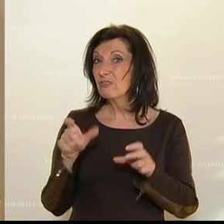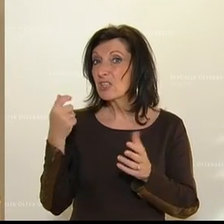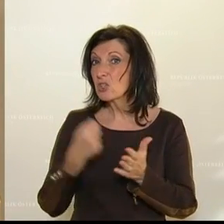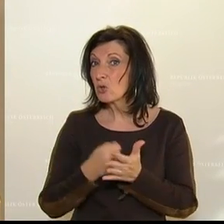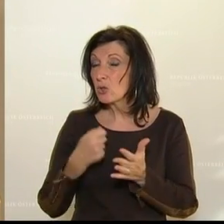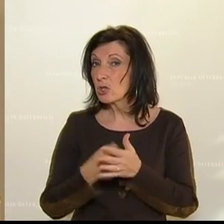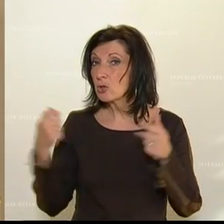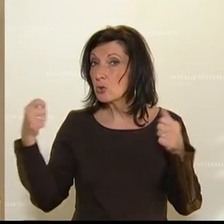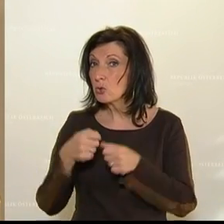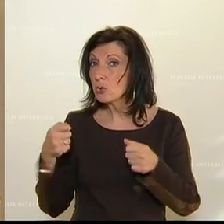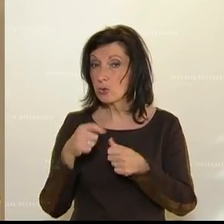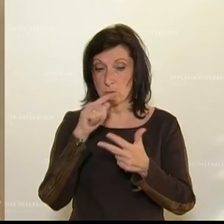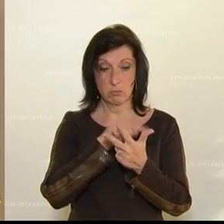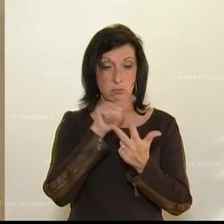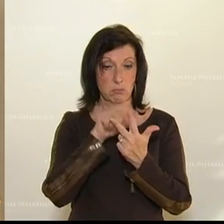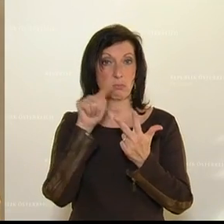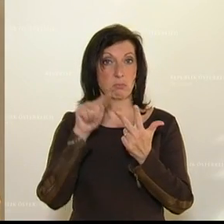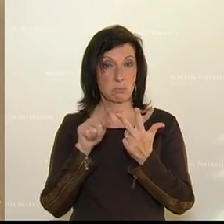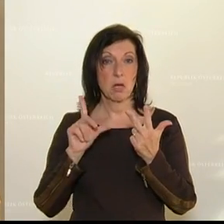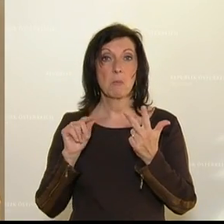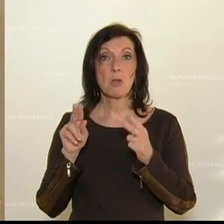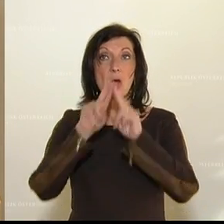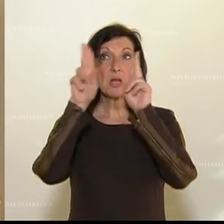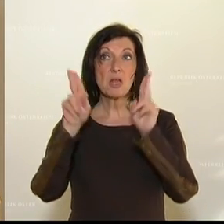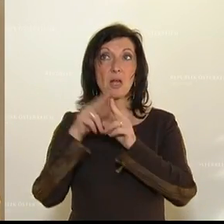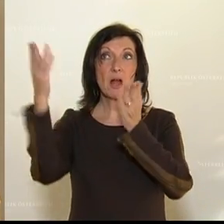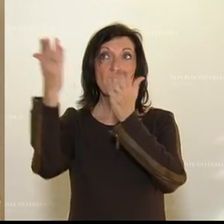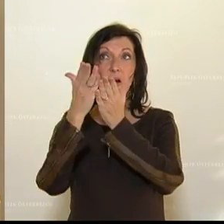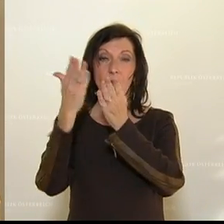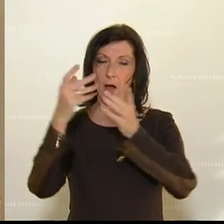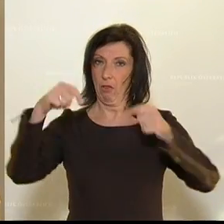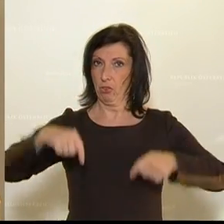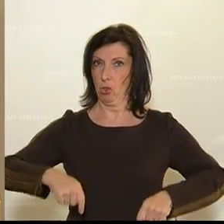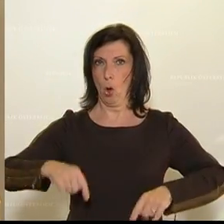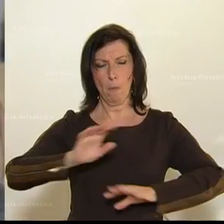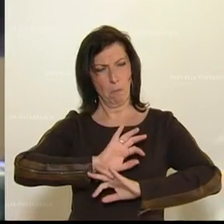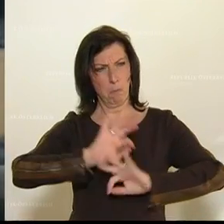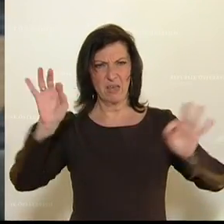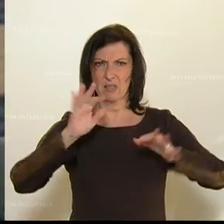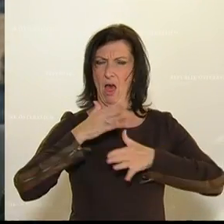haben wir international das umfangreichste und beste Hilfspaket.